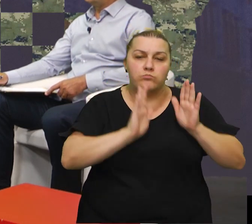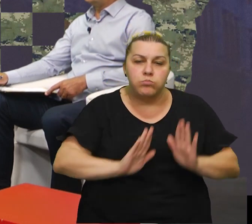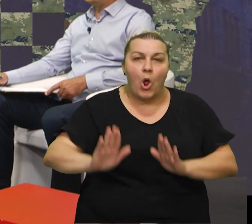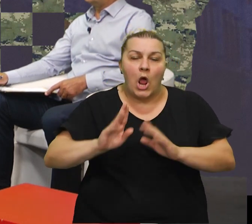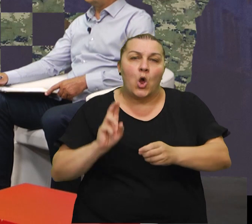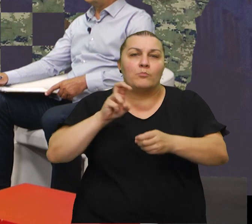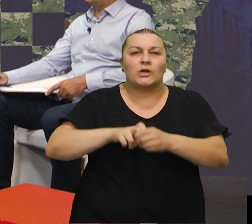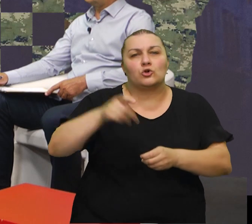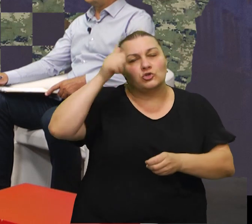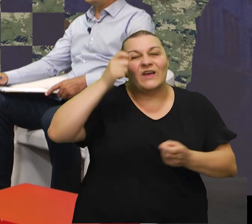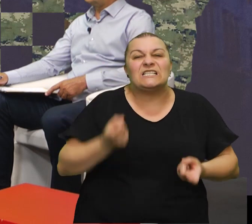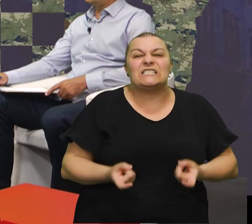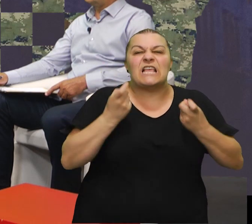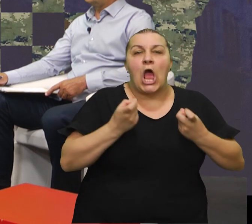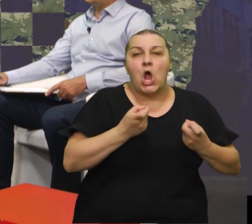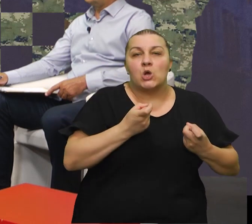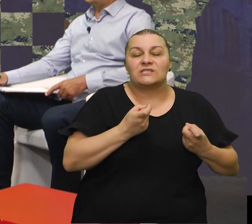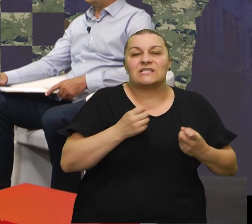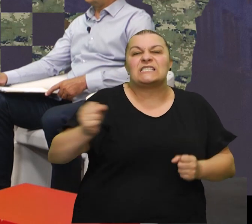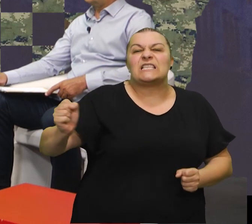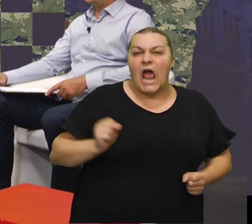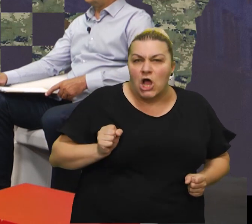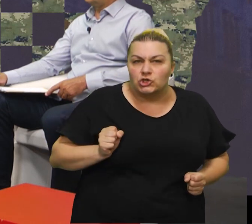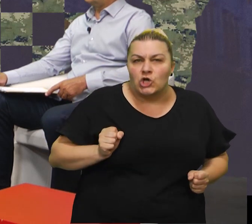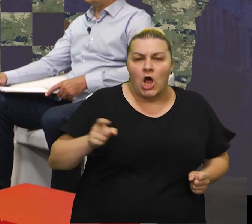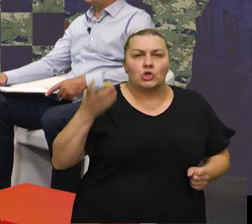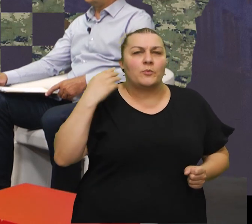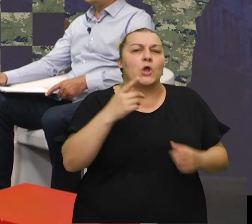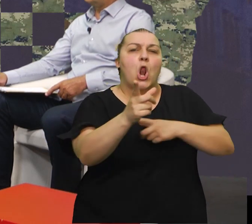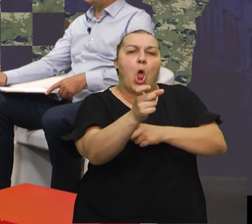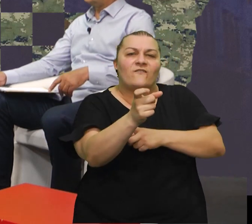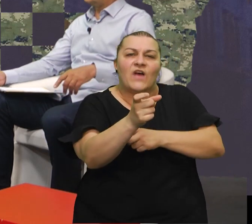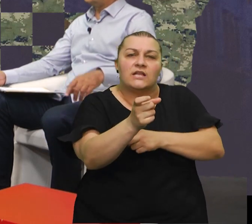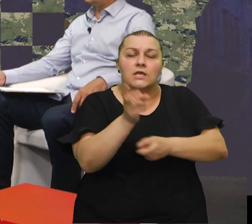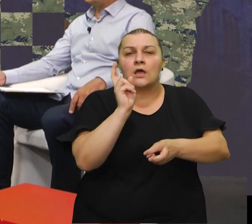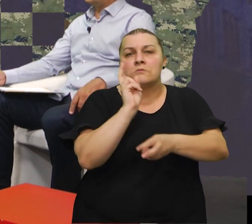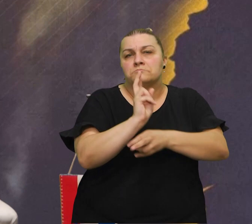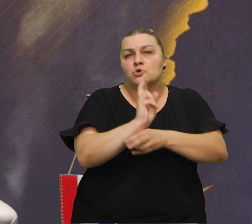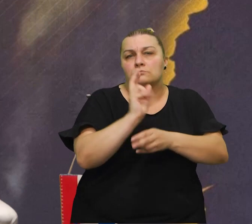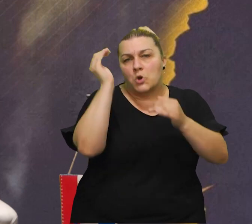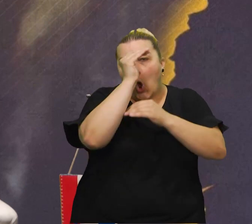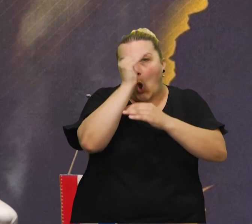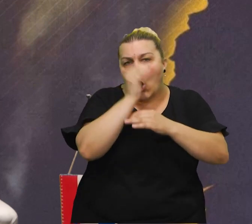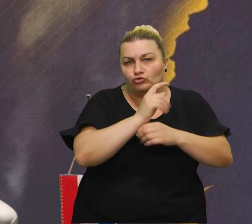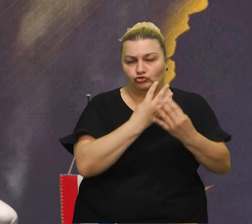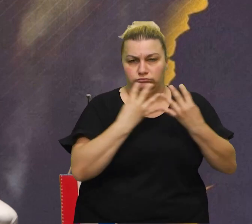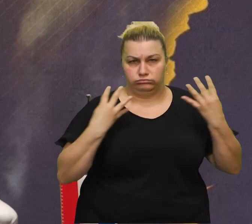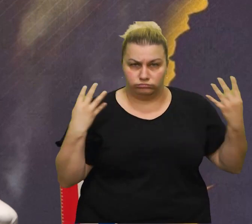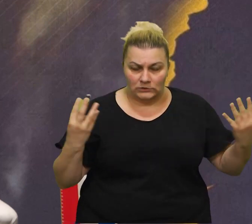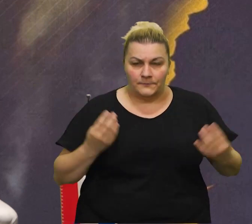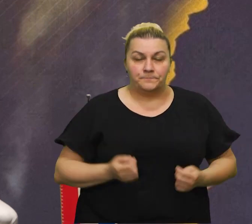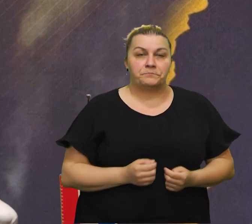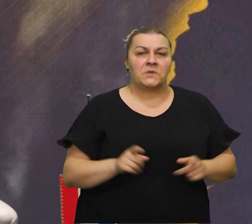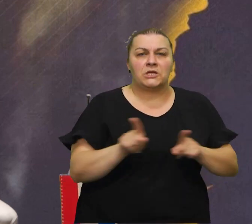onih seovskim stražama, ako znate šta se, znači bili su lovci u selu koji su državnoćnije straže, bila je